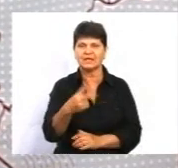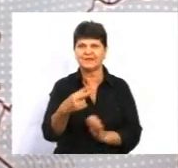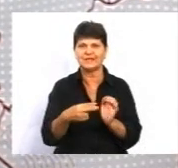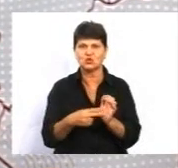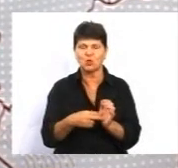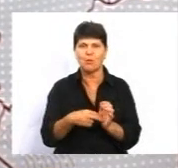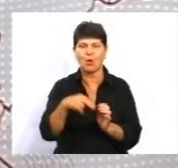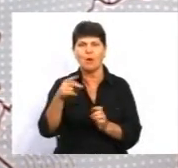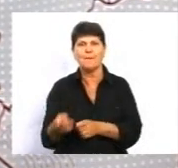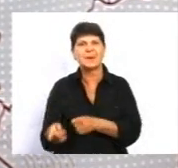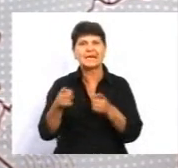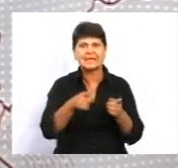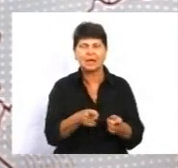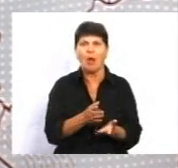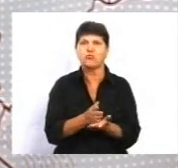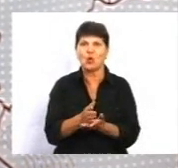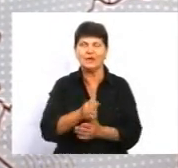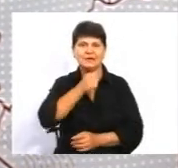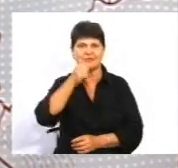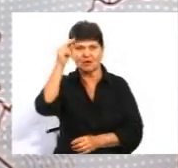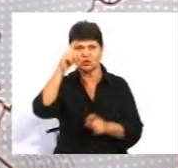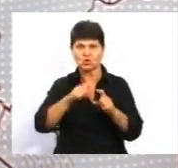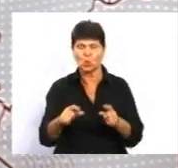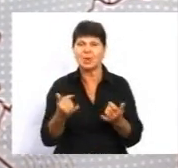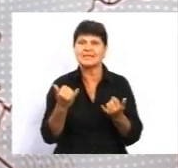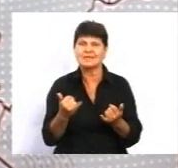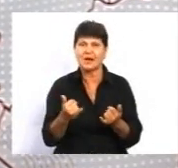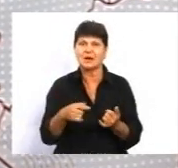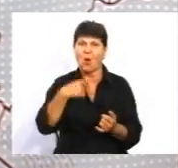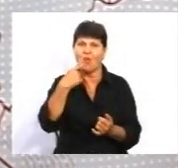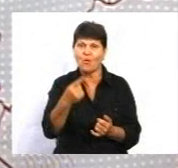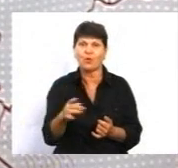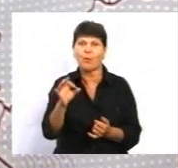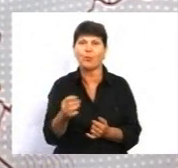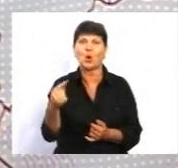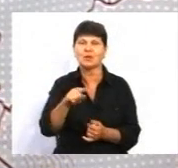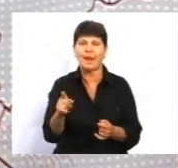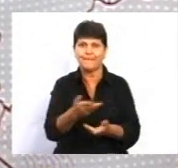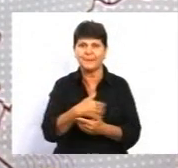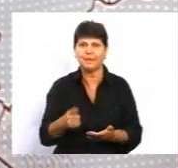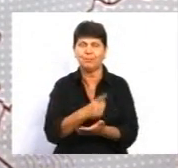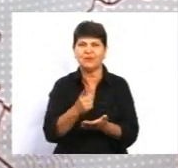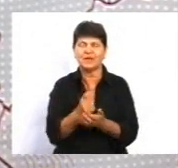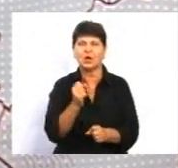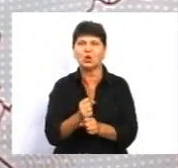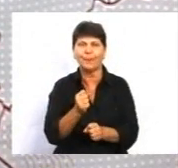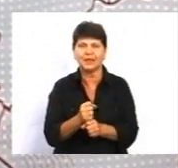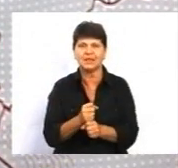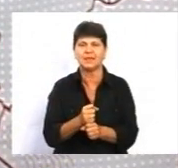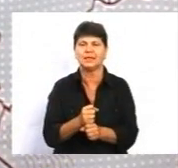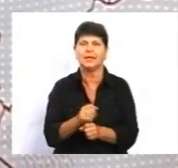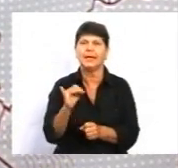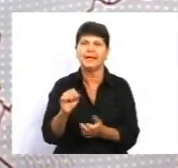профільної старшої школи. Зараз йде мова про те, що ми повинні робити і